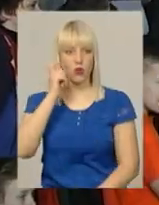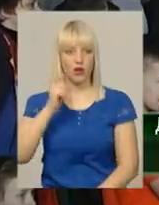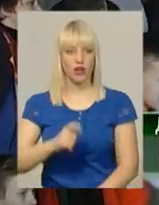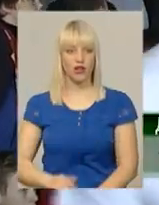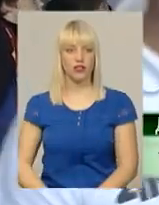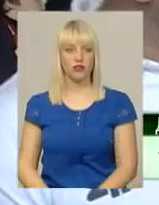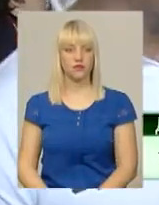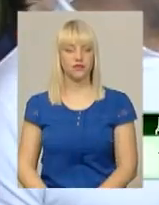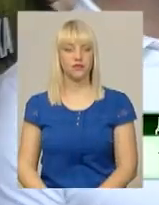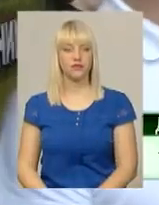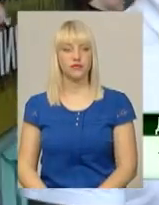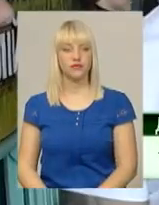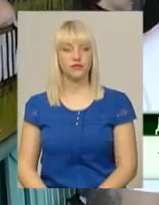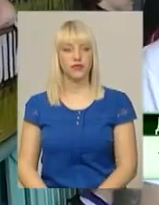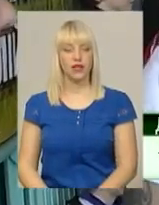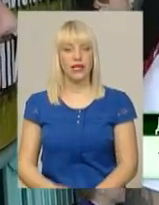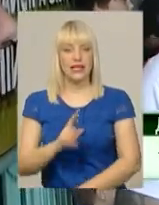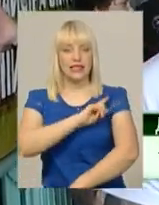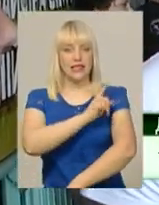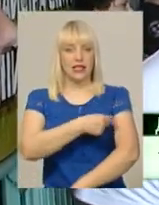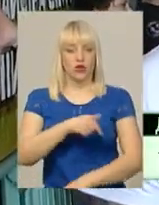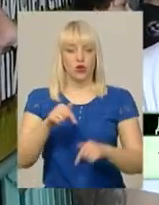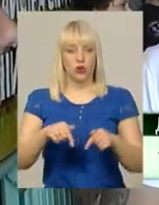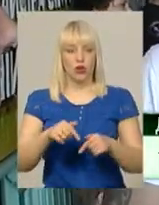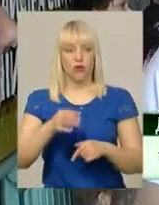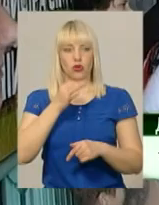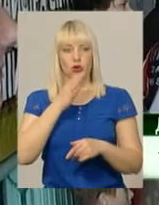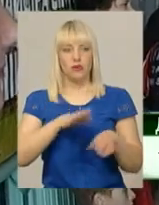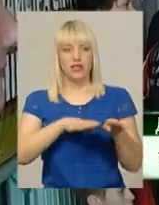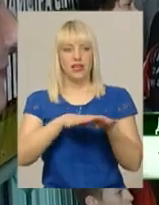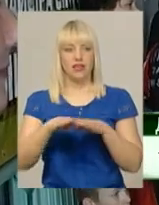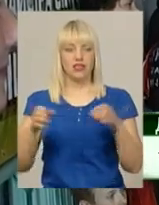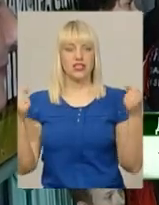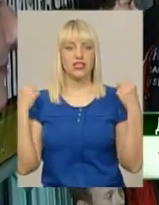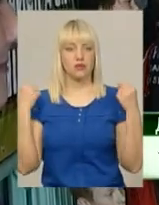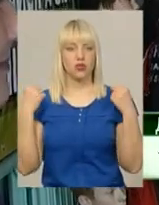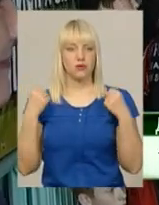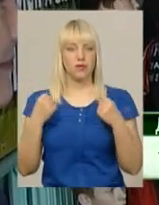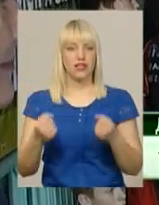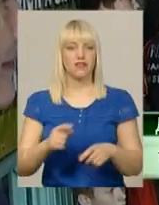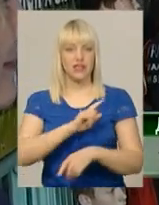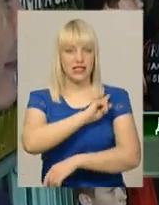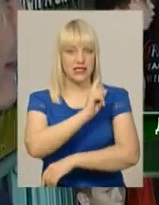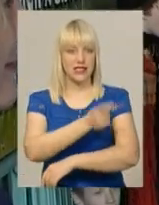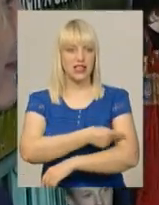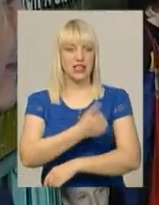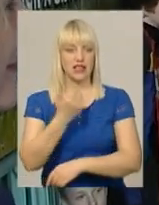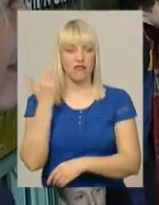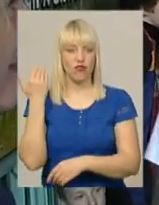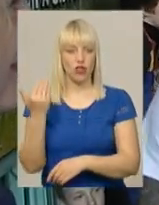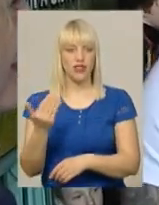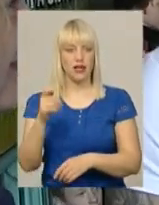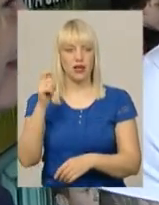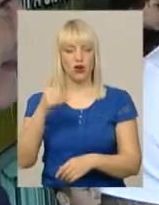Салаварзо, одна дуже. Сильно тут подобається, їм рівень спортсменів сильний, і вони хочуть ще сюди